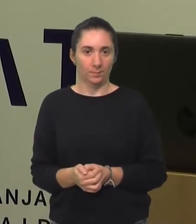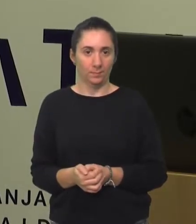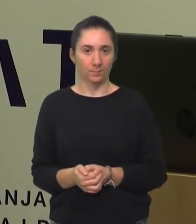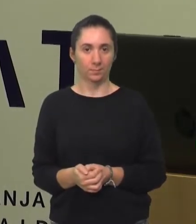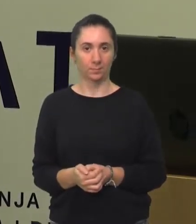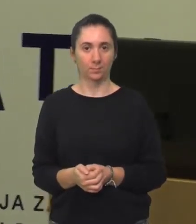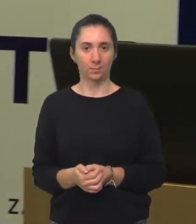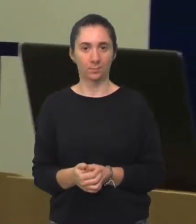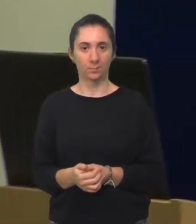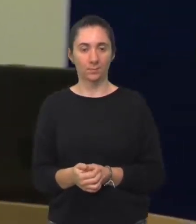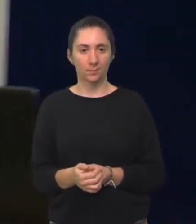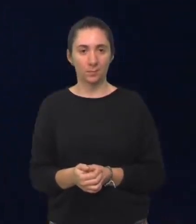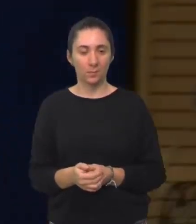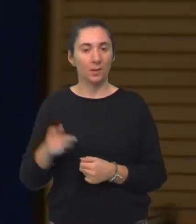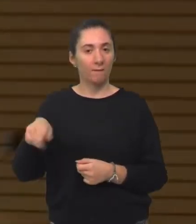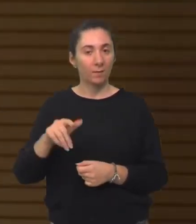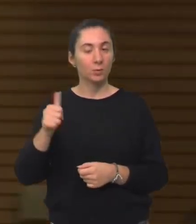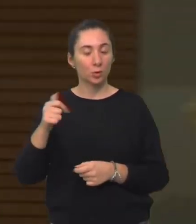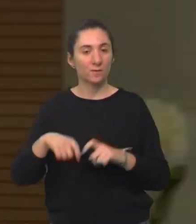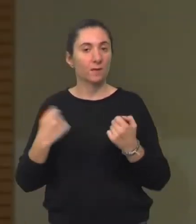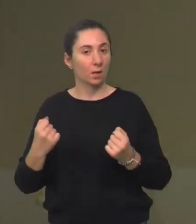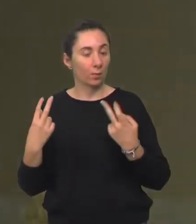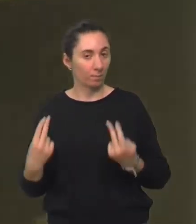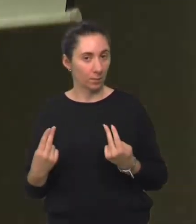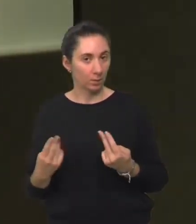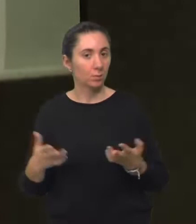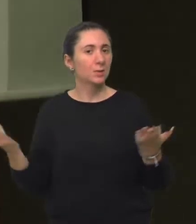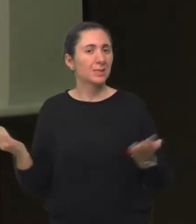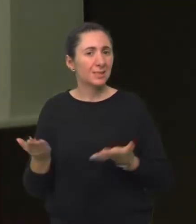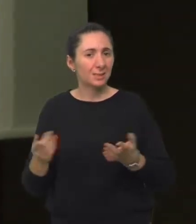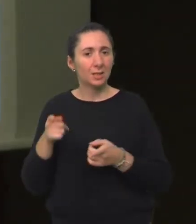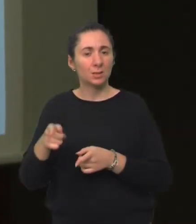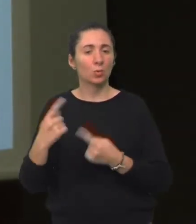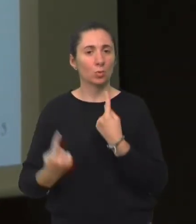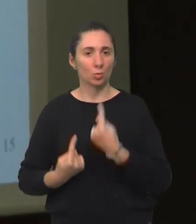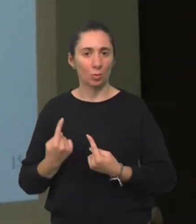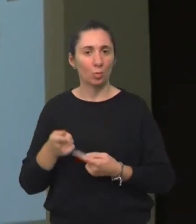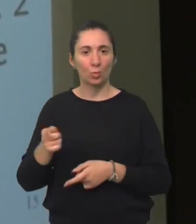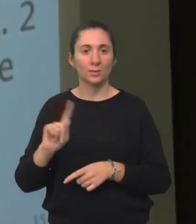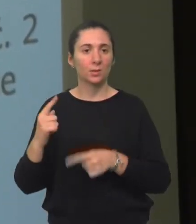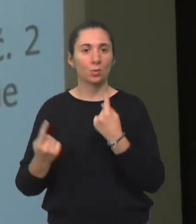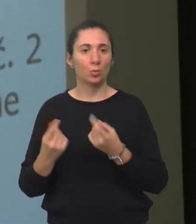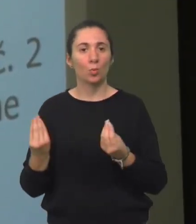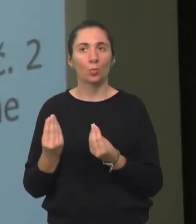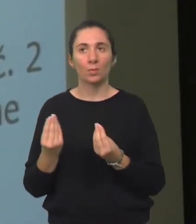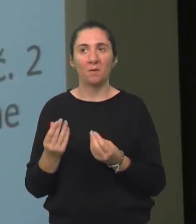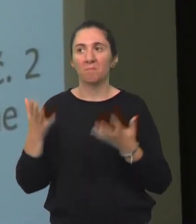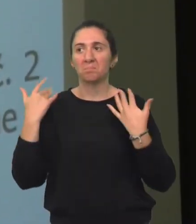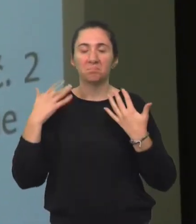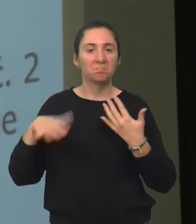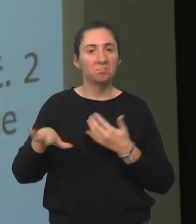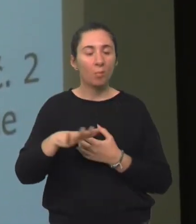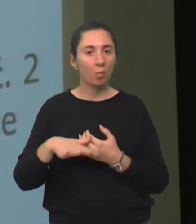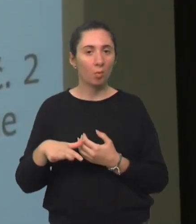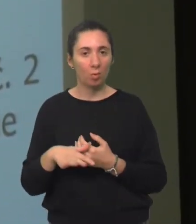E sad, vama je još jedna stvar jako bitna, a to je gdje to sve se događa. To sve se ne događa u nekakvom zrako-praznom prostoru.